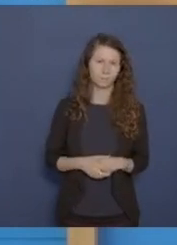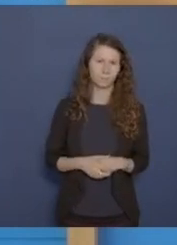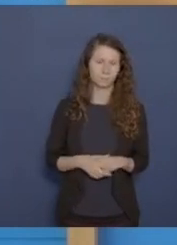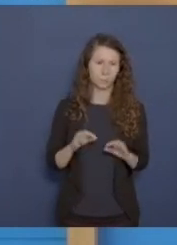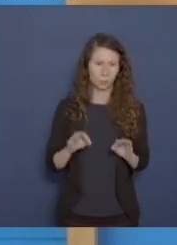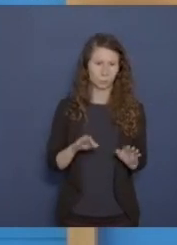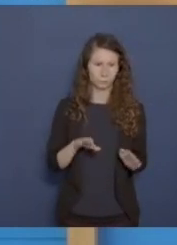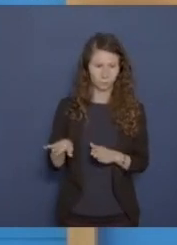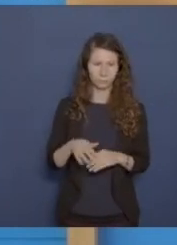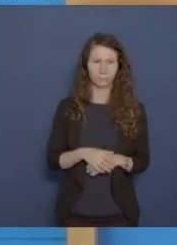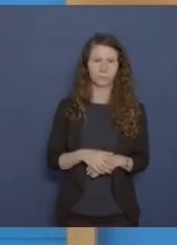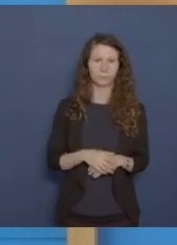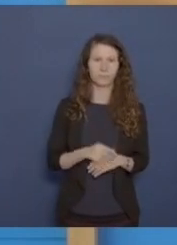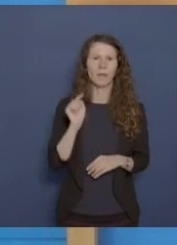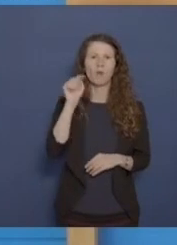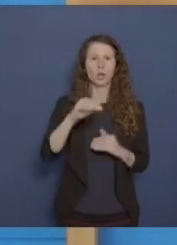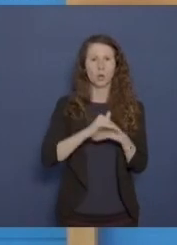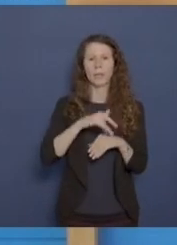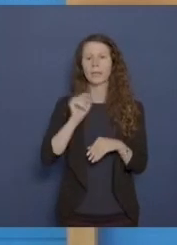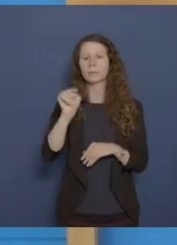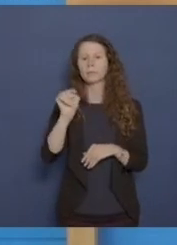Dann bin ich jetzt bei der Kollegin vorne.